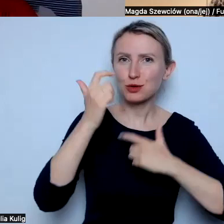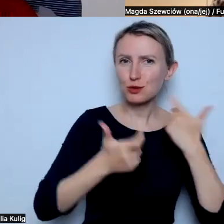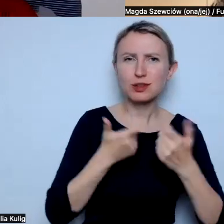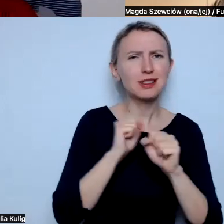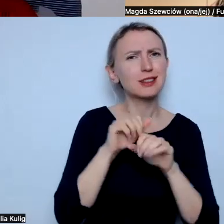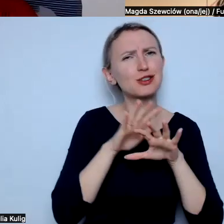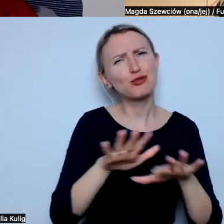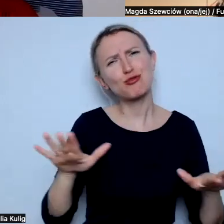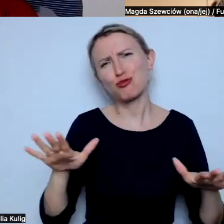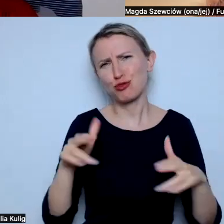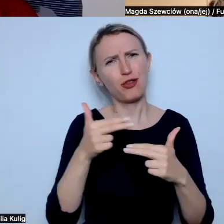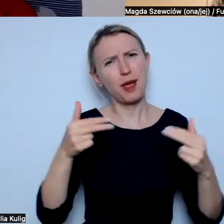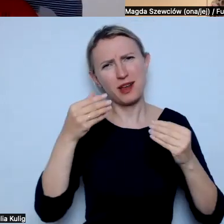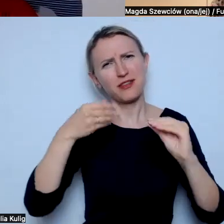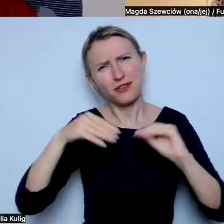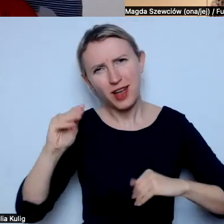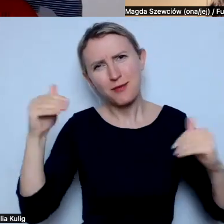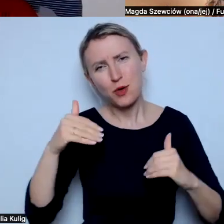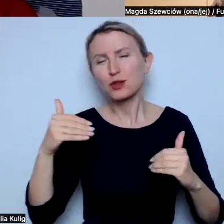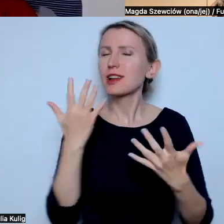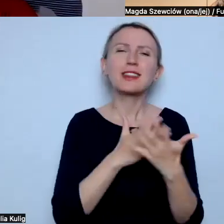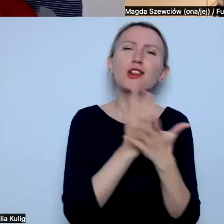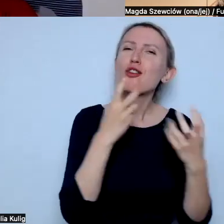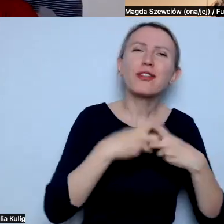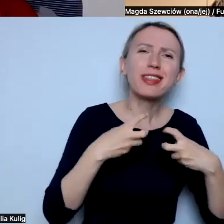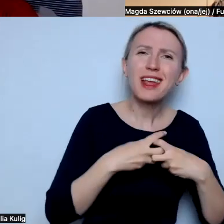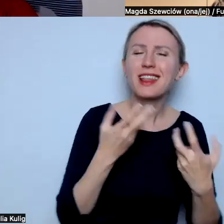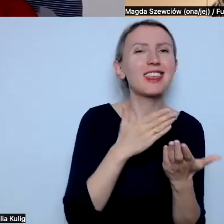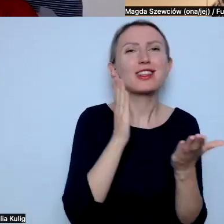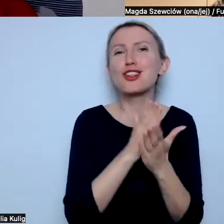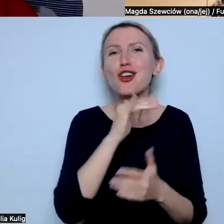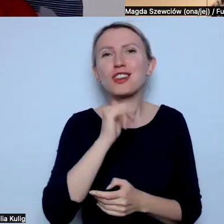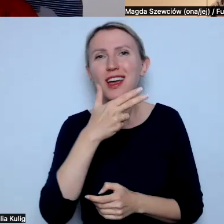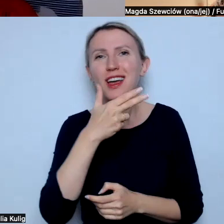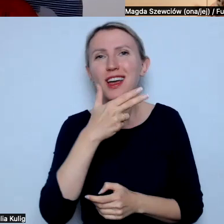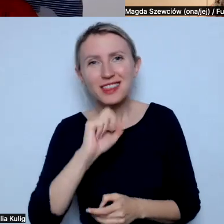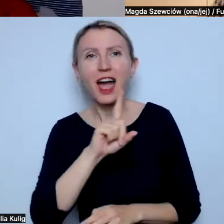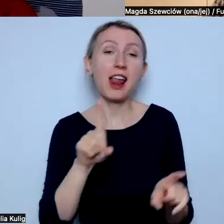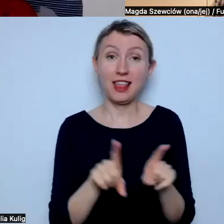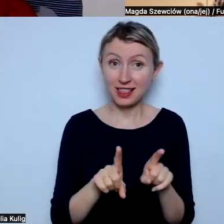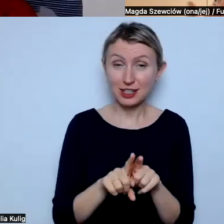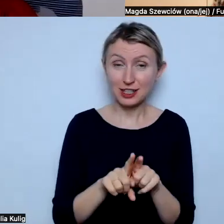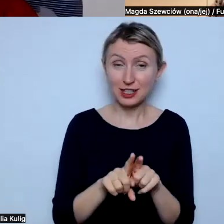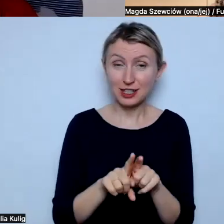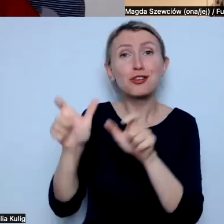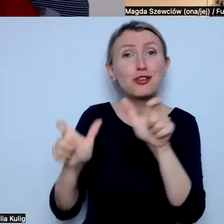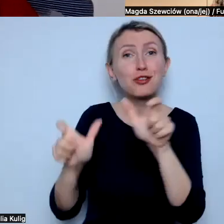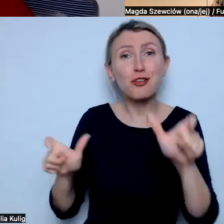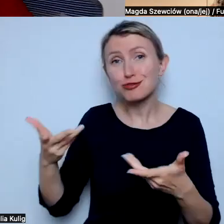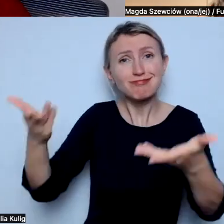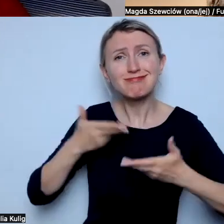wiedzy na ten temat, którą możecie zdobyć nie tylko z internetów, nie tylko od Janiny, ale też od innych osób bądź